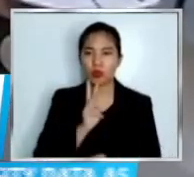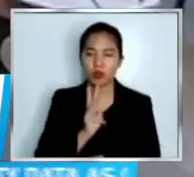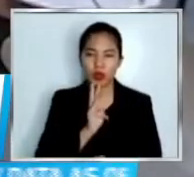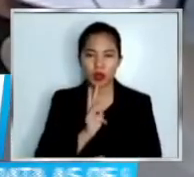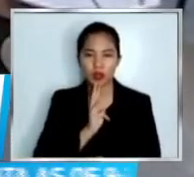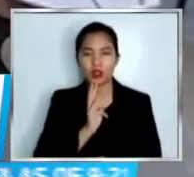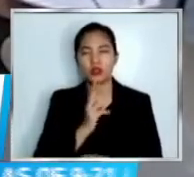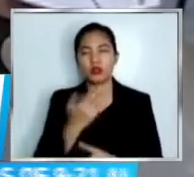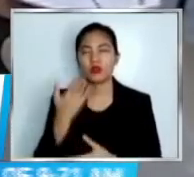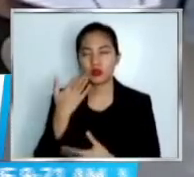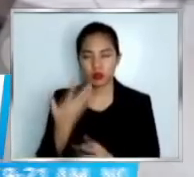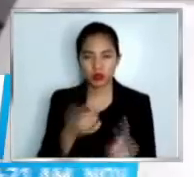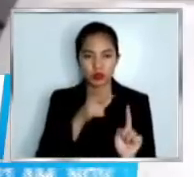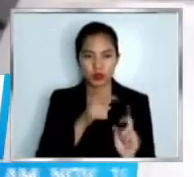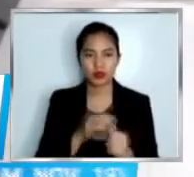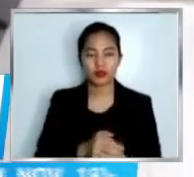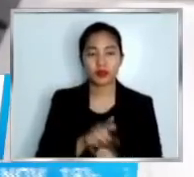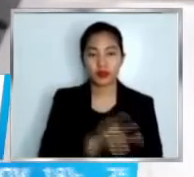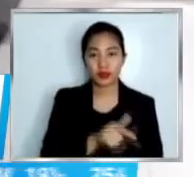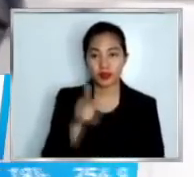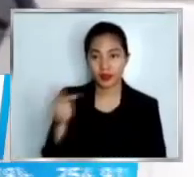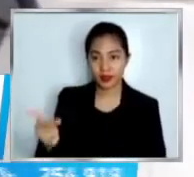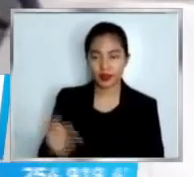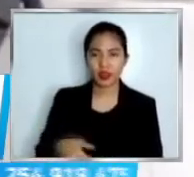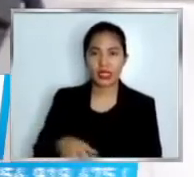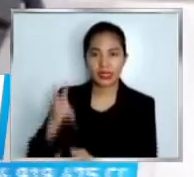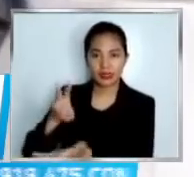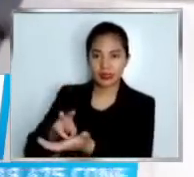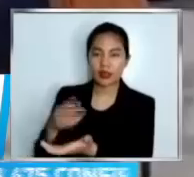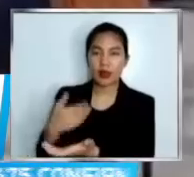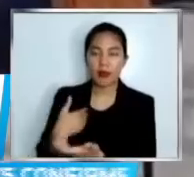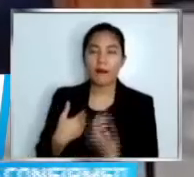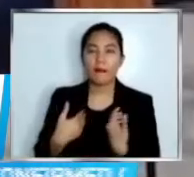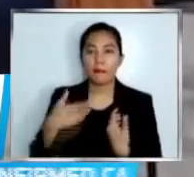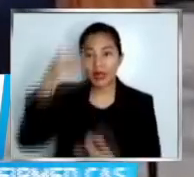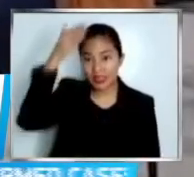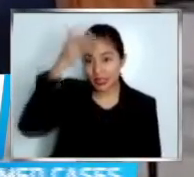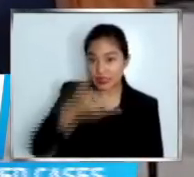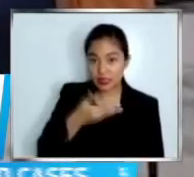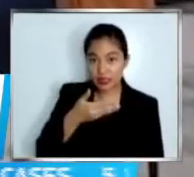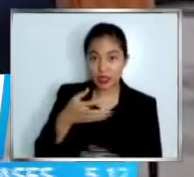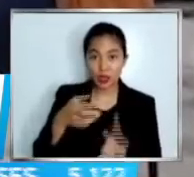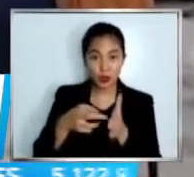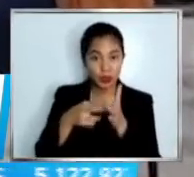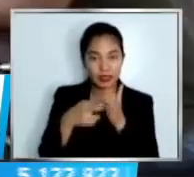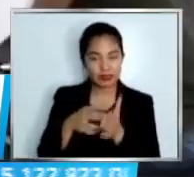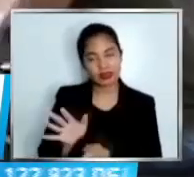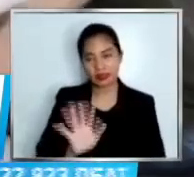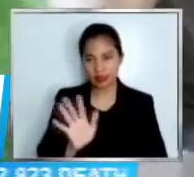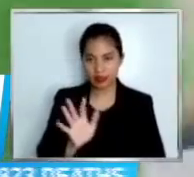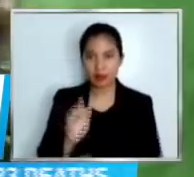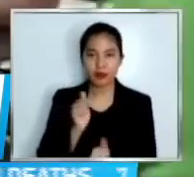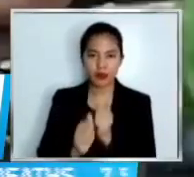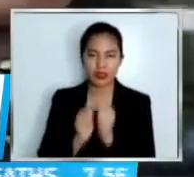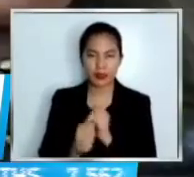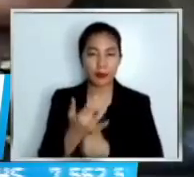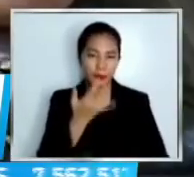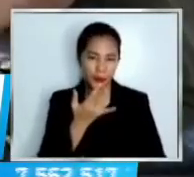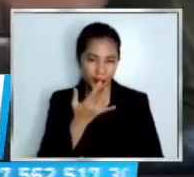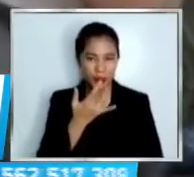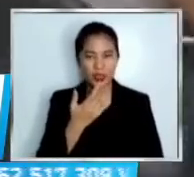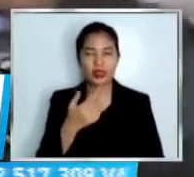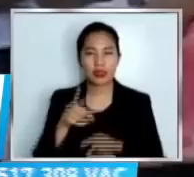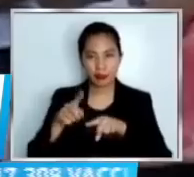pagsusuot ng face shield. Basi sa EO mandatory na lang ang pagsusuot ng face shield sa mga lugar na nasa granular